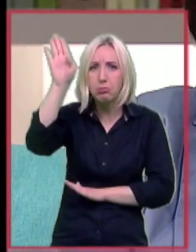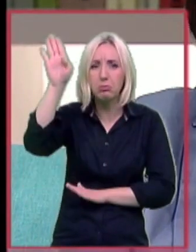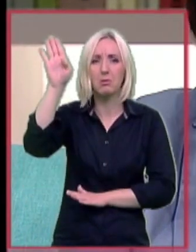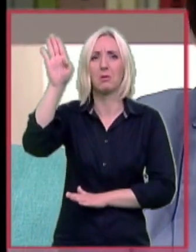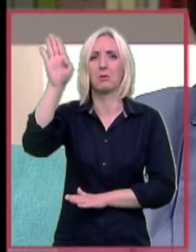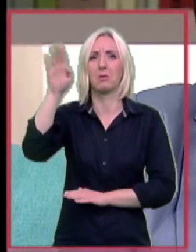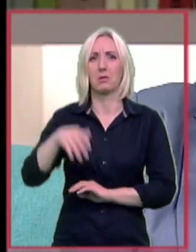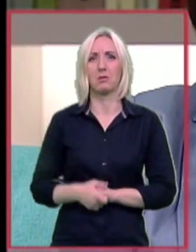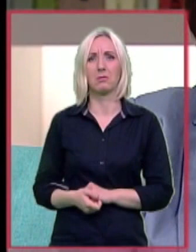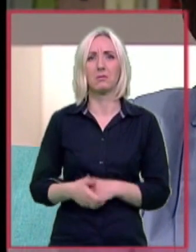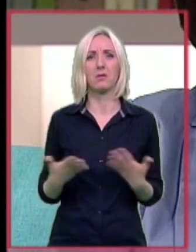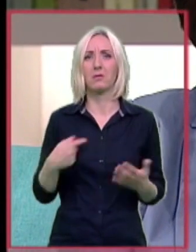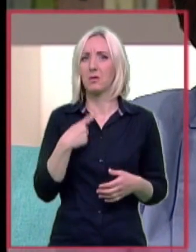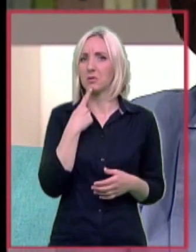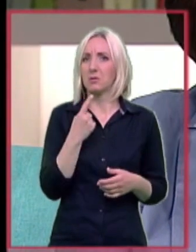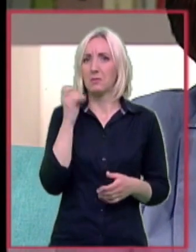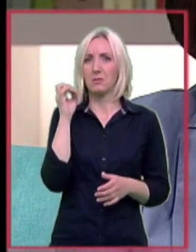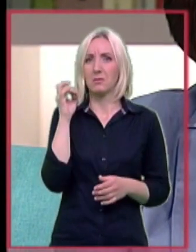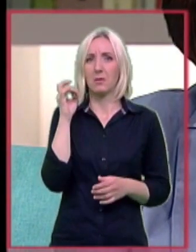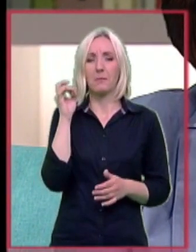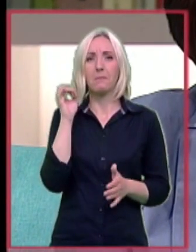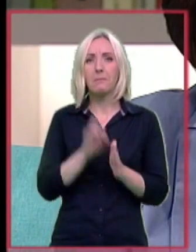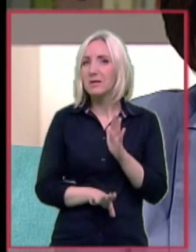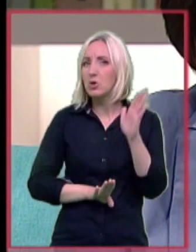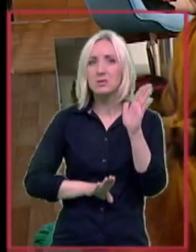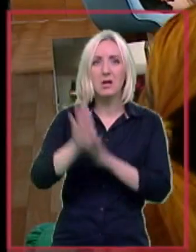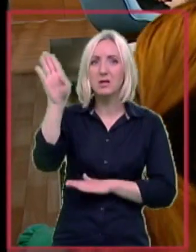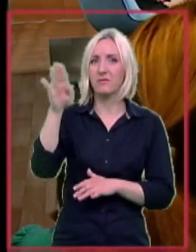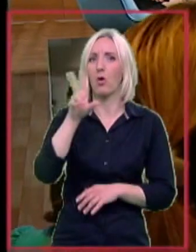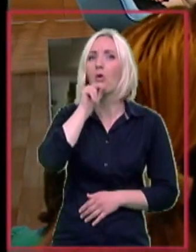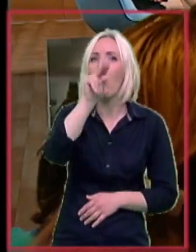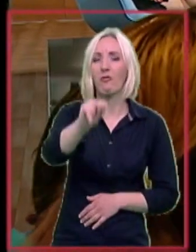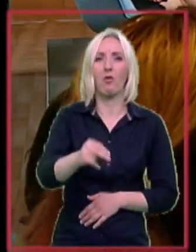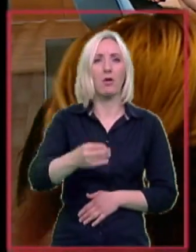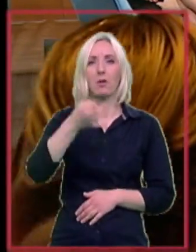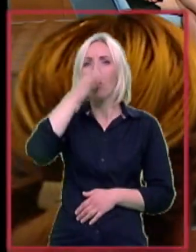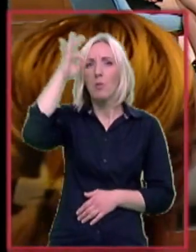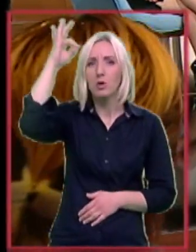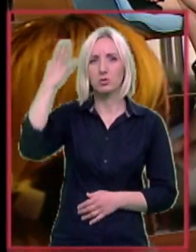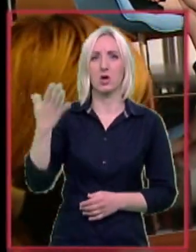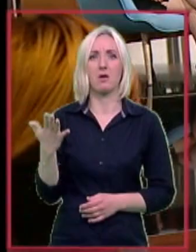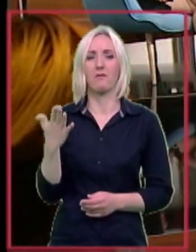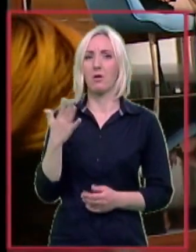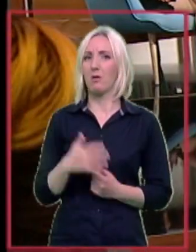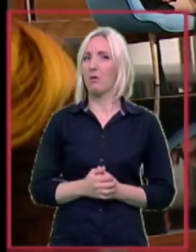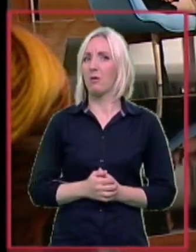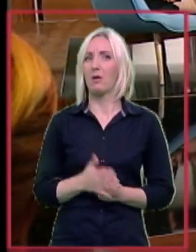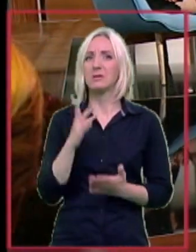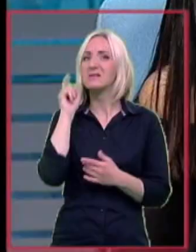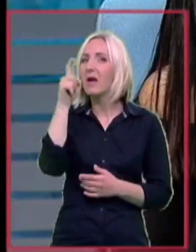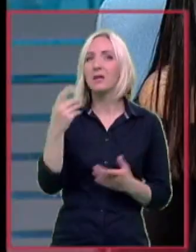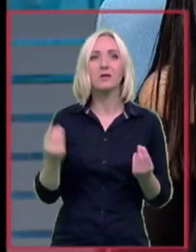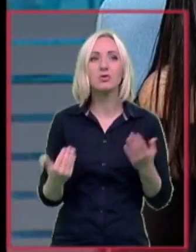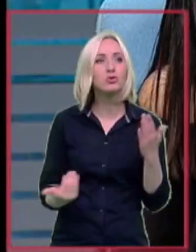da kažem, razvijao taj govor, poboljšavao. Baš su svaki dan